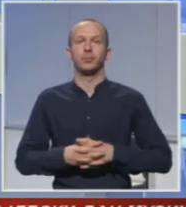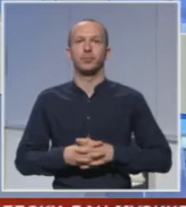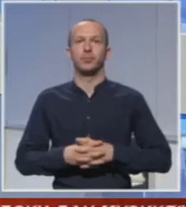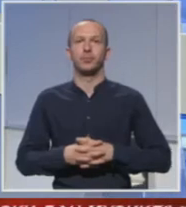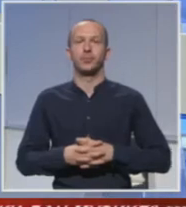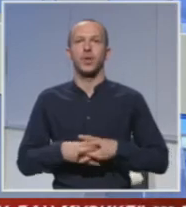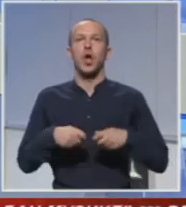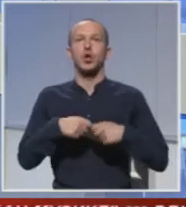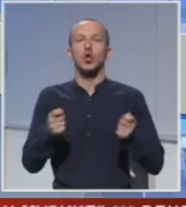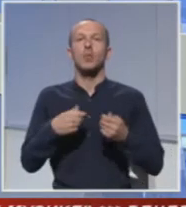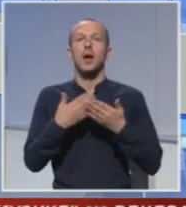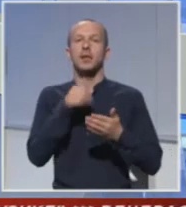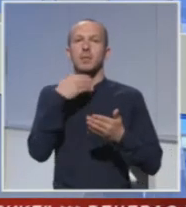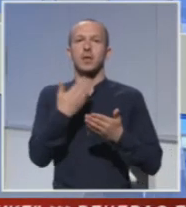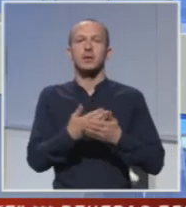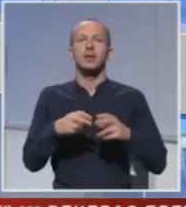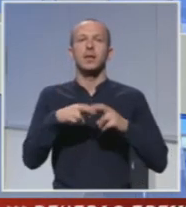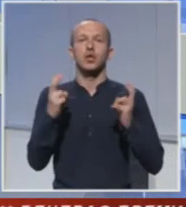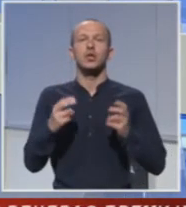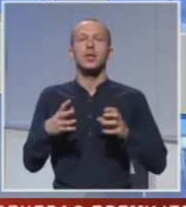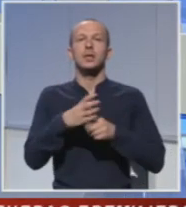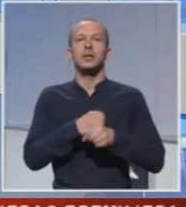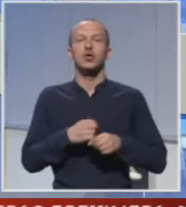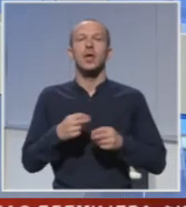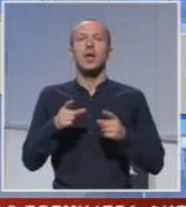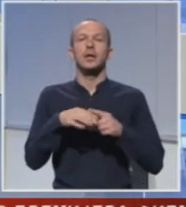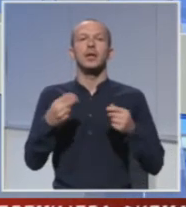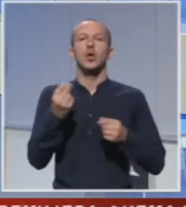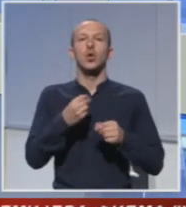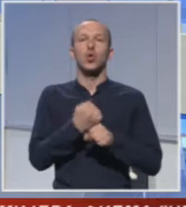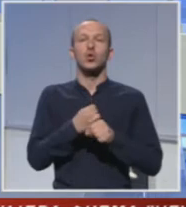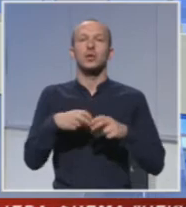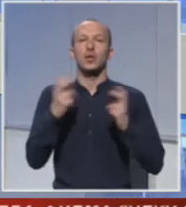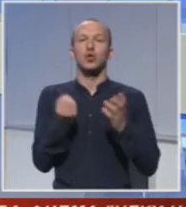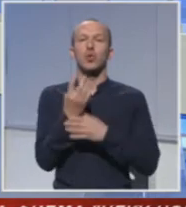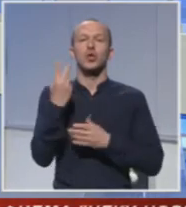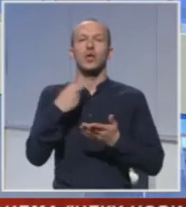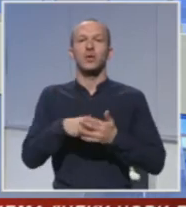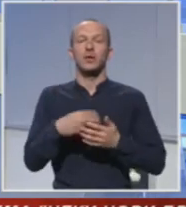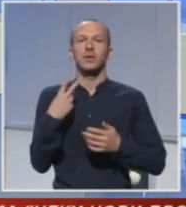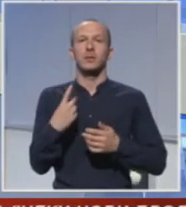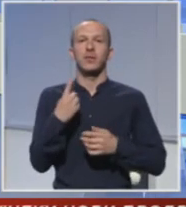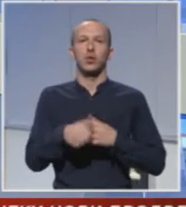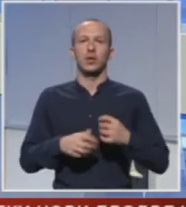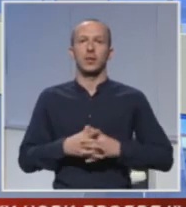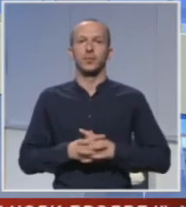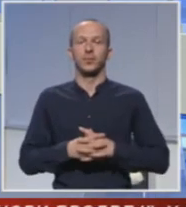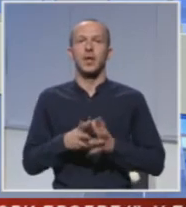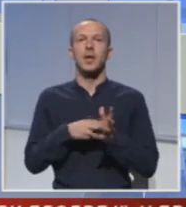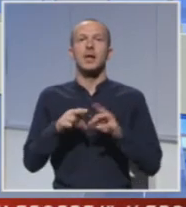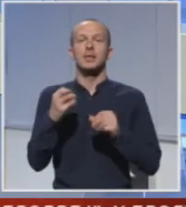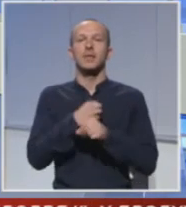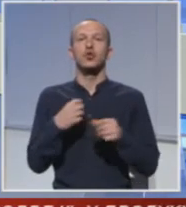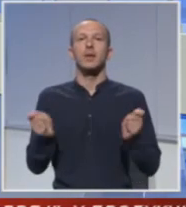Dodijelom nagrada i priznanja u Gradišci je završen literarni konkurs Gradiško projeće 2021. Na